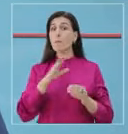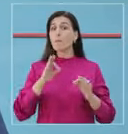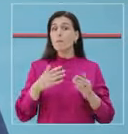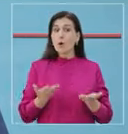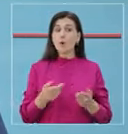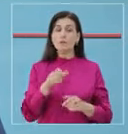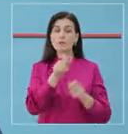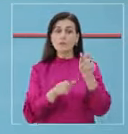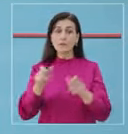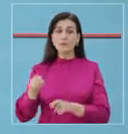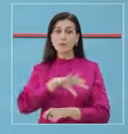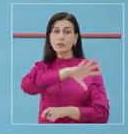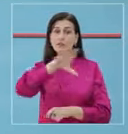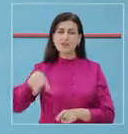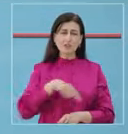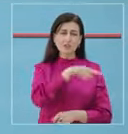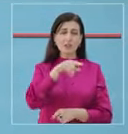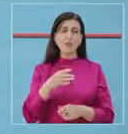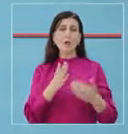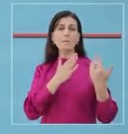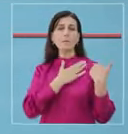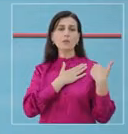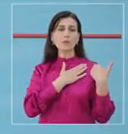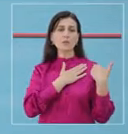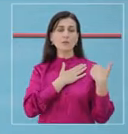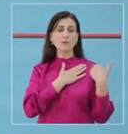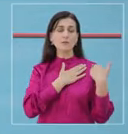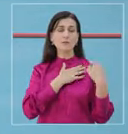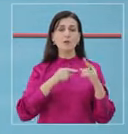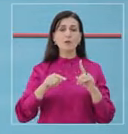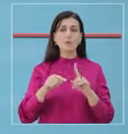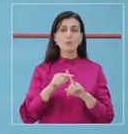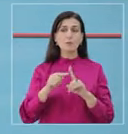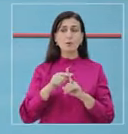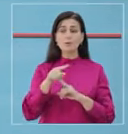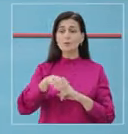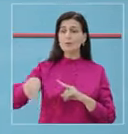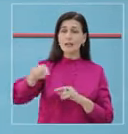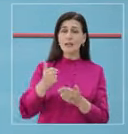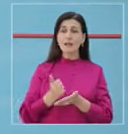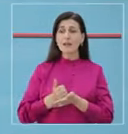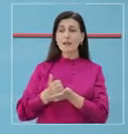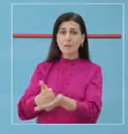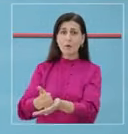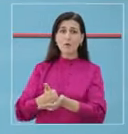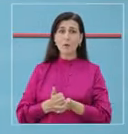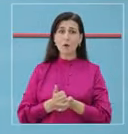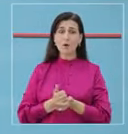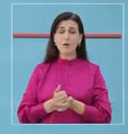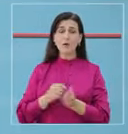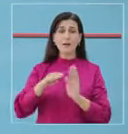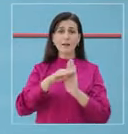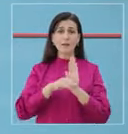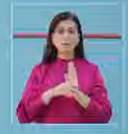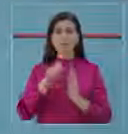gjithve, përkon përgjeqëshëmërin tonë, por edhe të qytetarve të cilët duhet në andimojnë me sieljet e tyre.